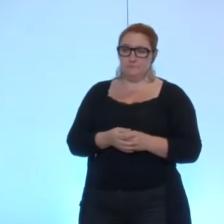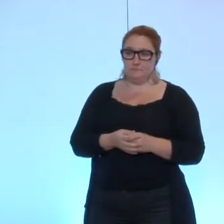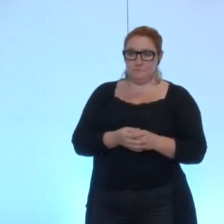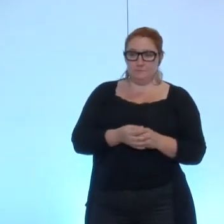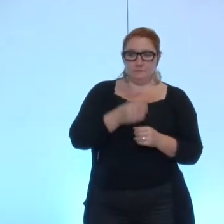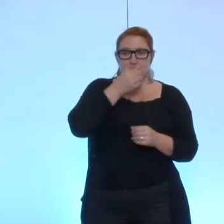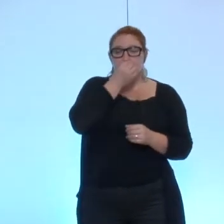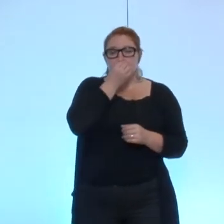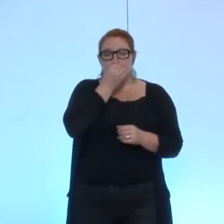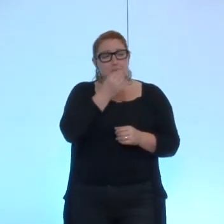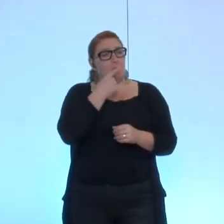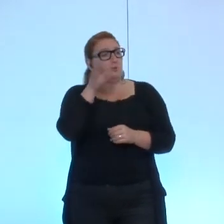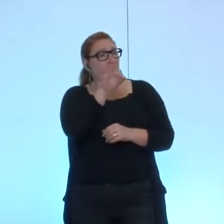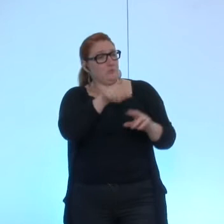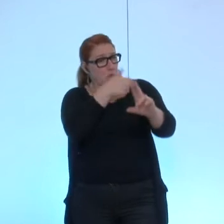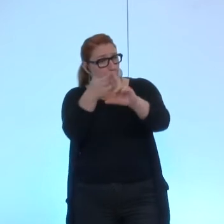Christophe